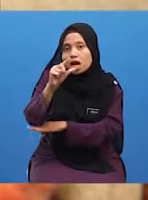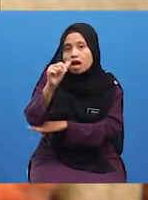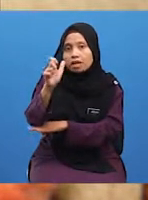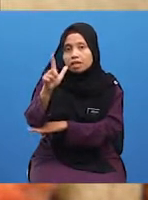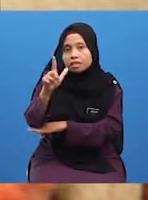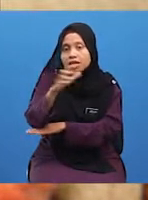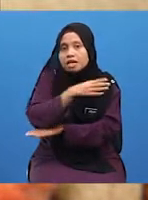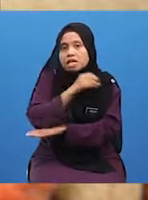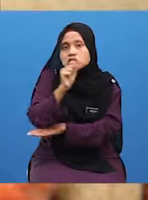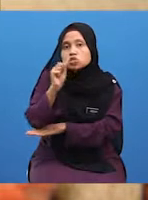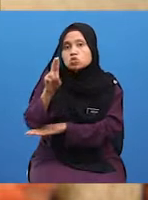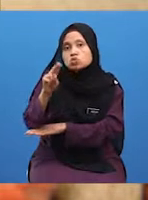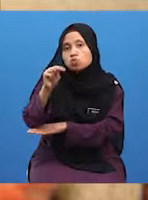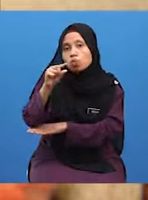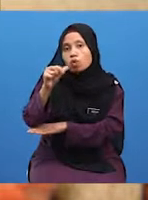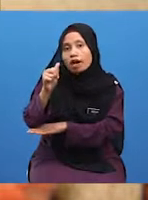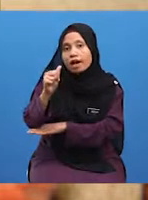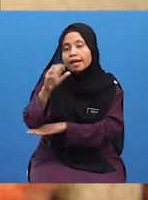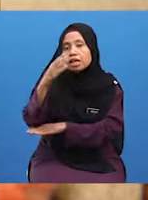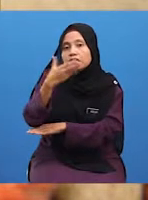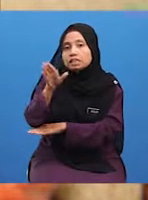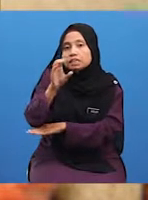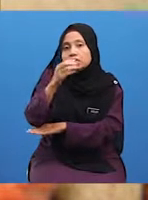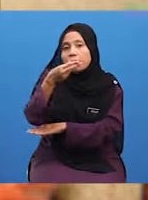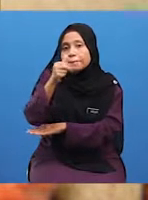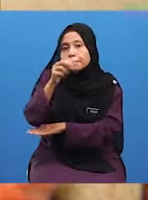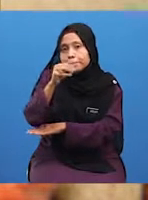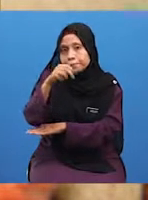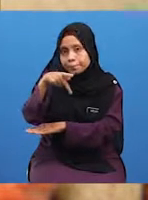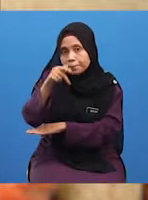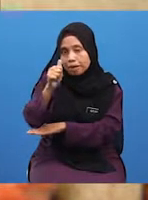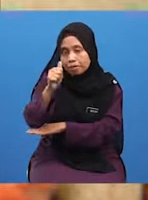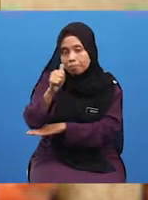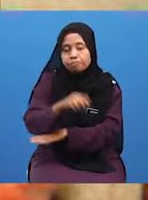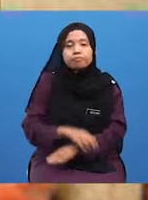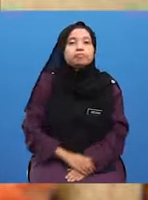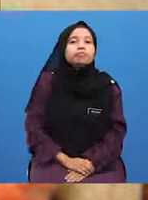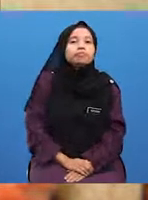Sungai Campa dan Lautan Tinji sebagai Lautan Cina.